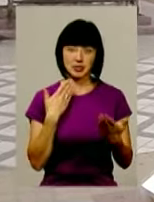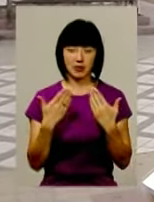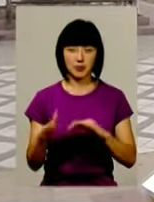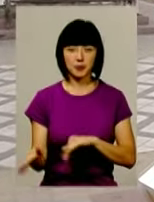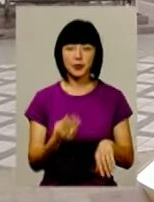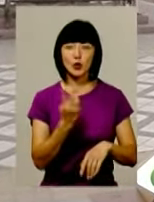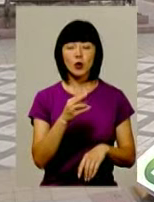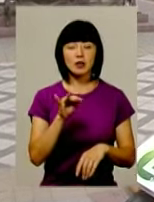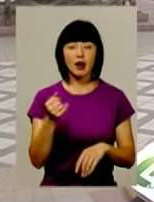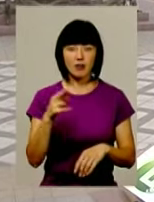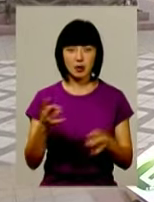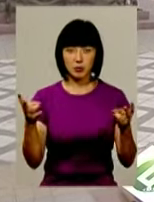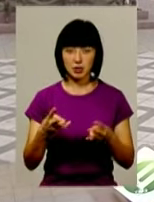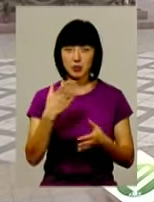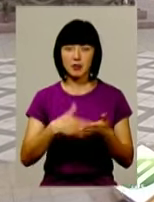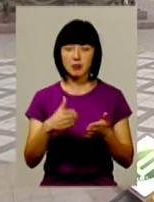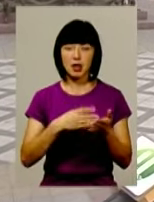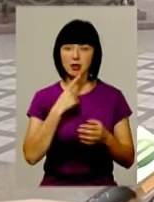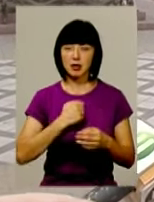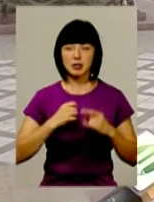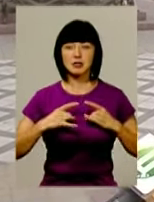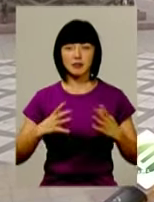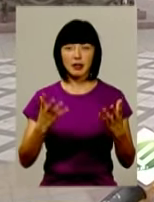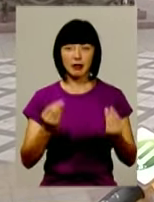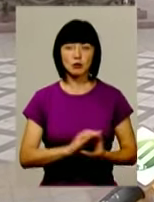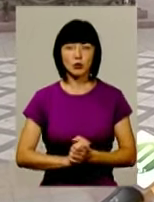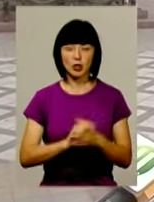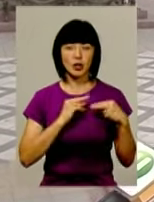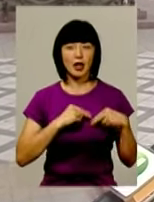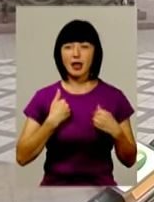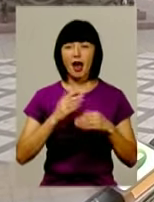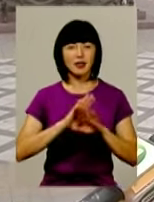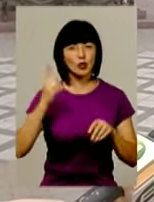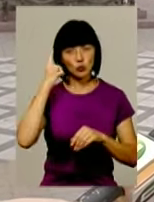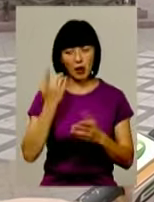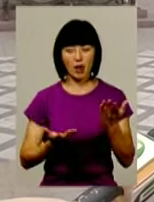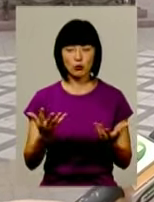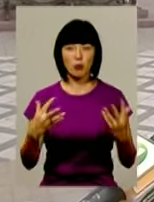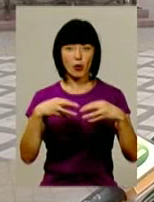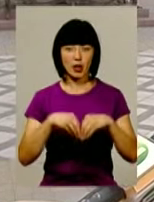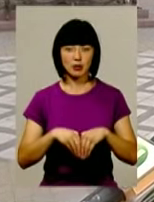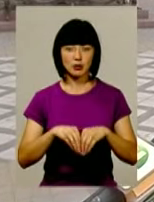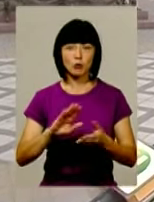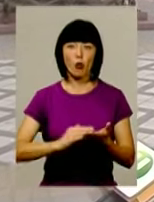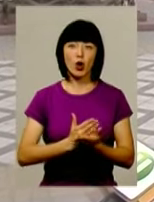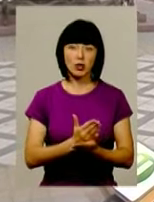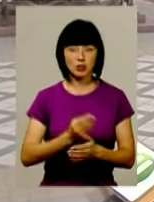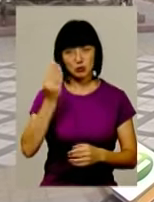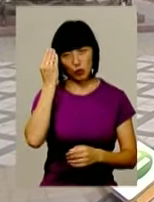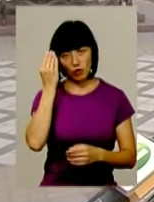травня, ось потрібно відміняти це радянське свято, День солідарності? Я не думаю, якщо його поєднувати з політичних